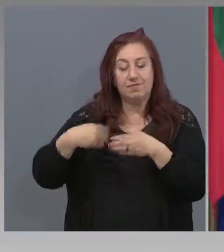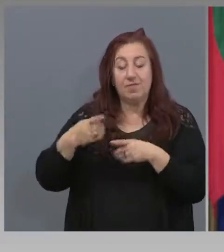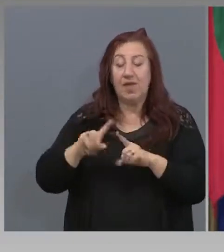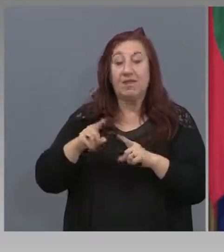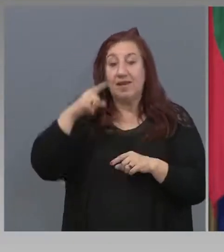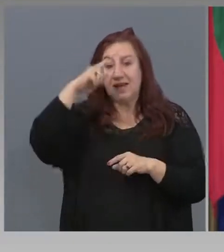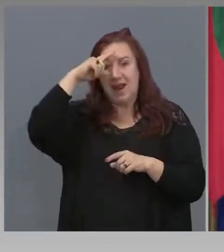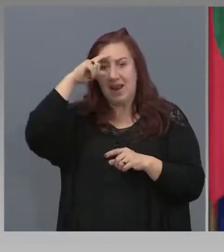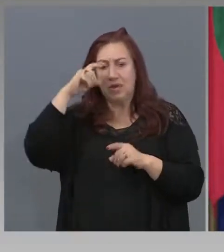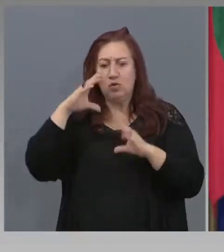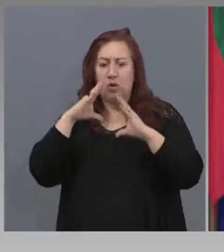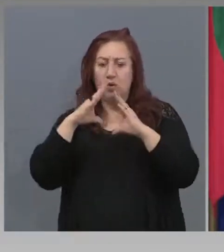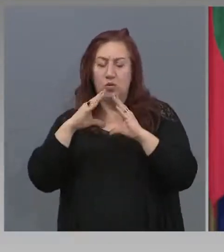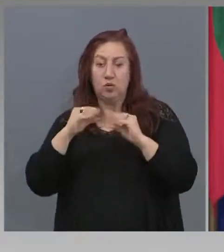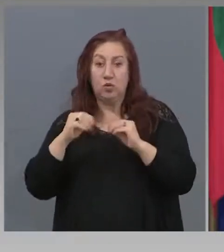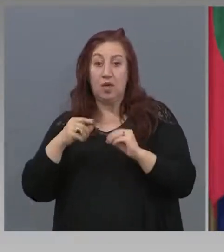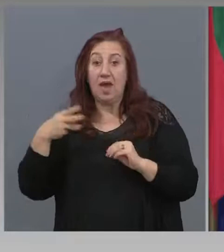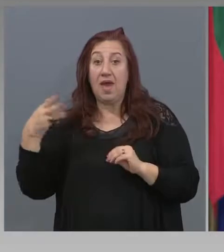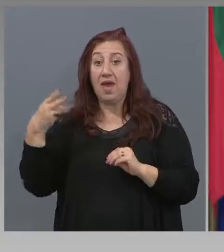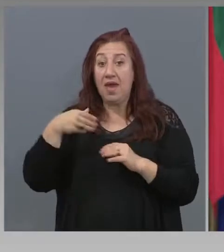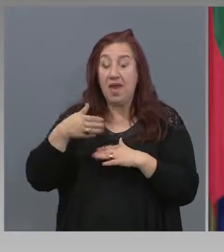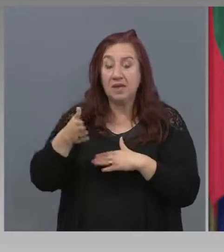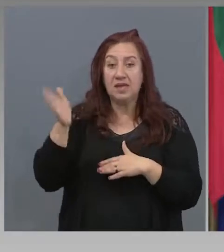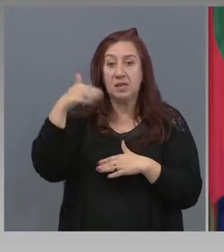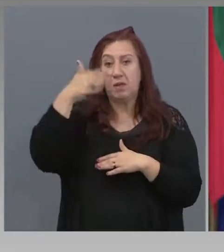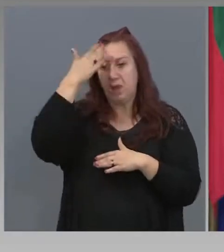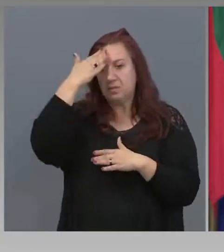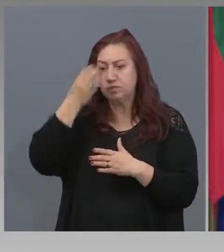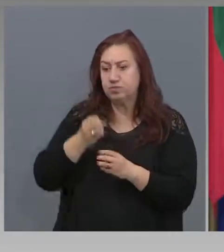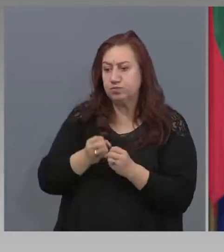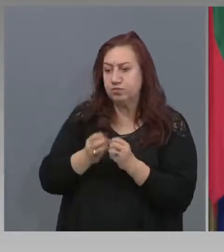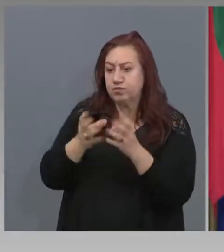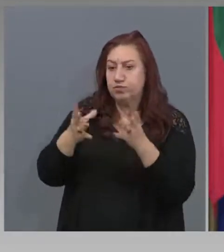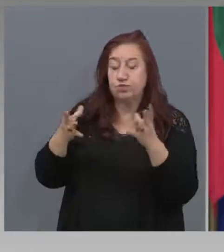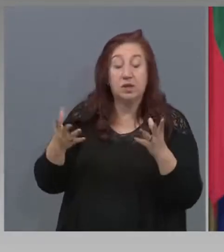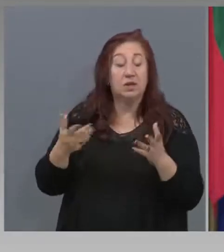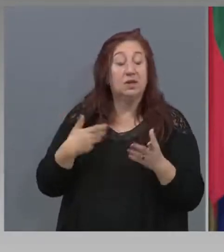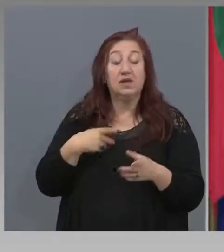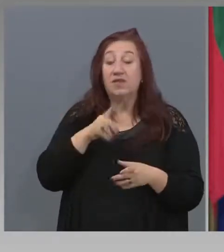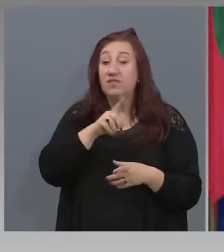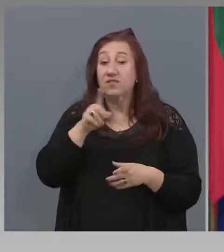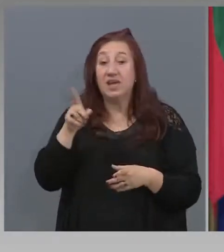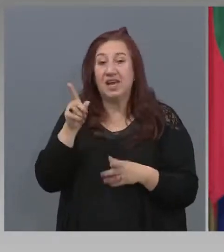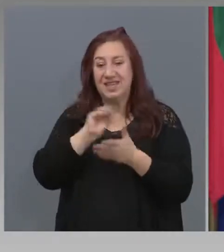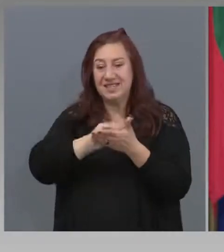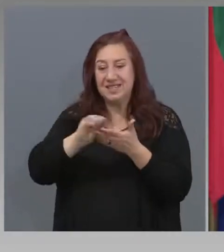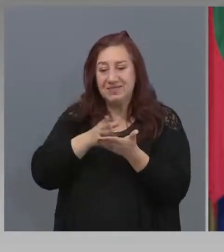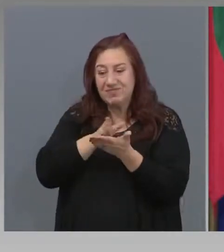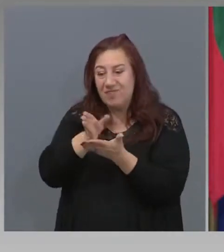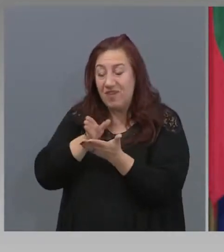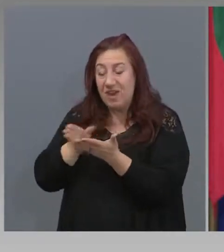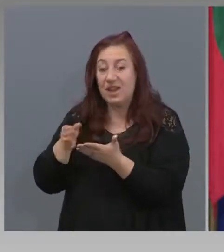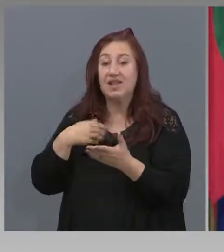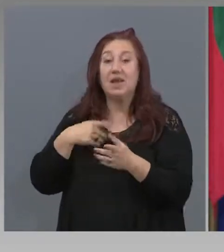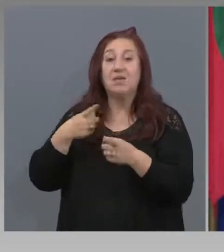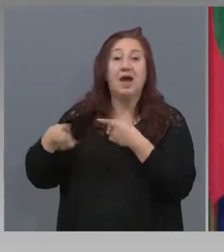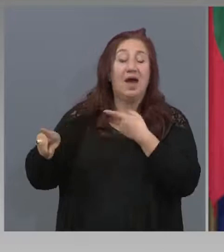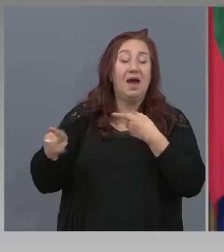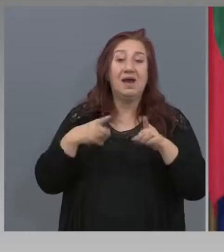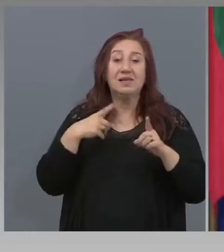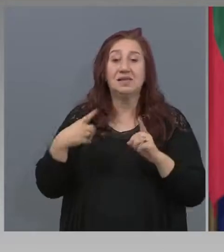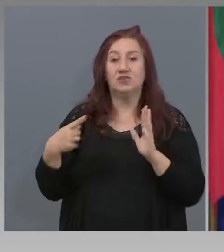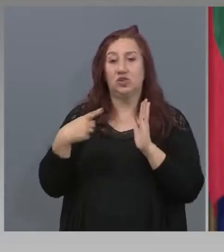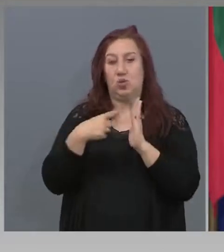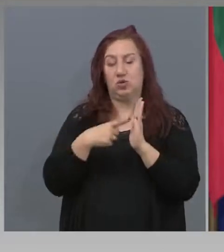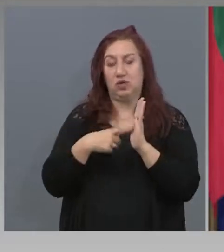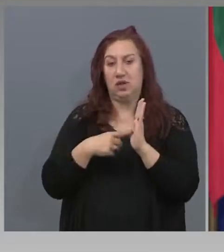лятото и се появява отново есента. Всеки от тези сценарии има определени економически и економически импликации. Разликите в